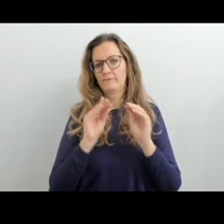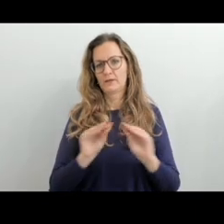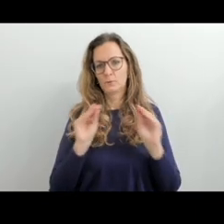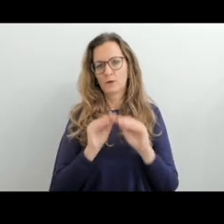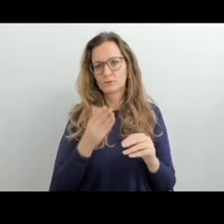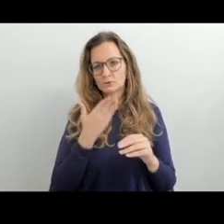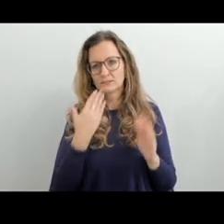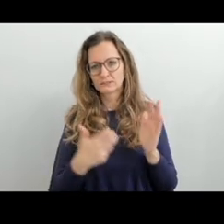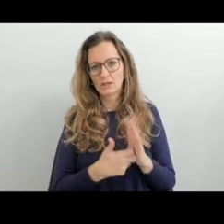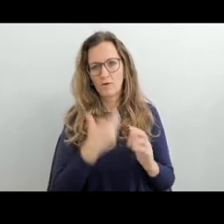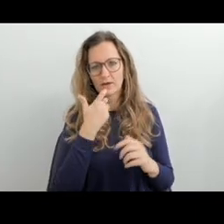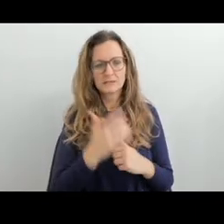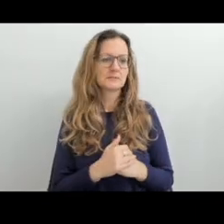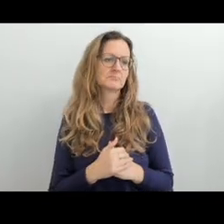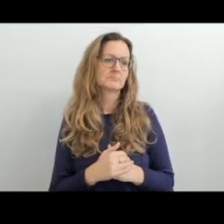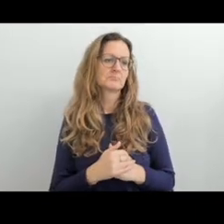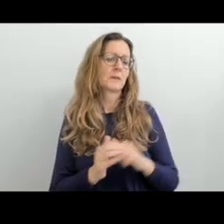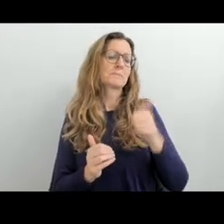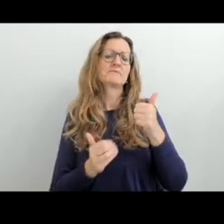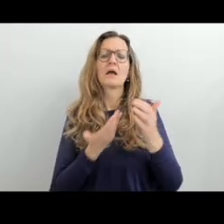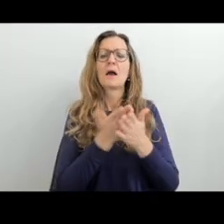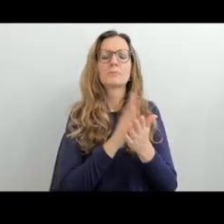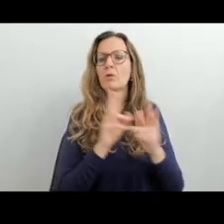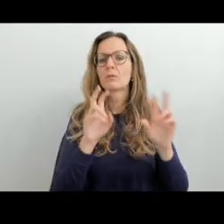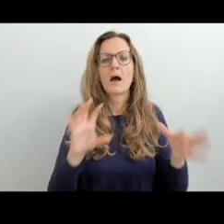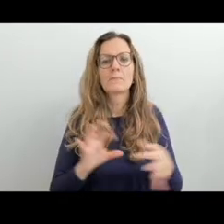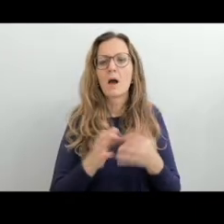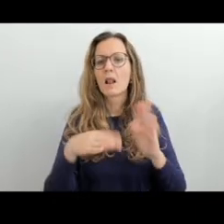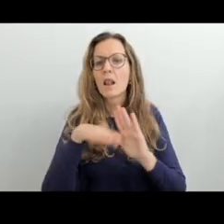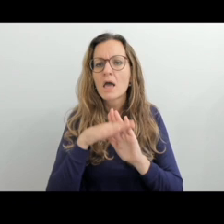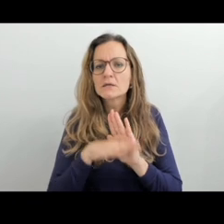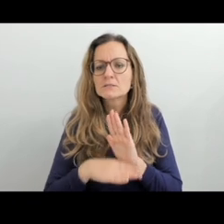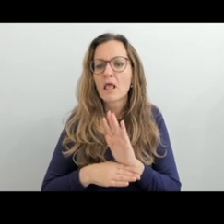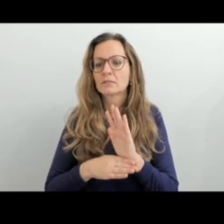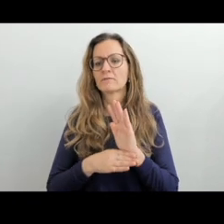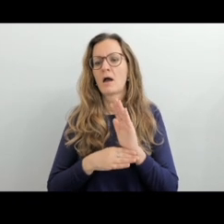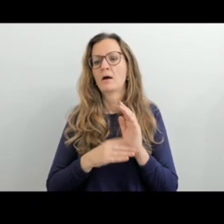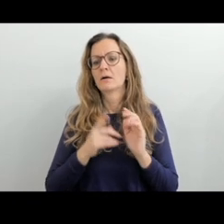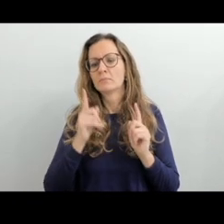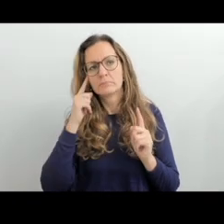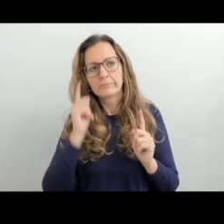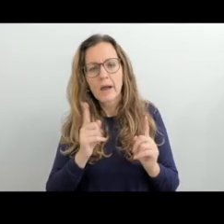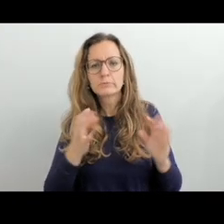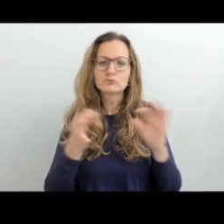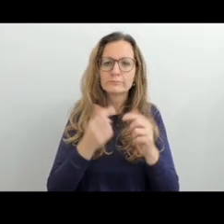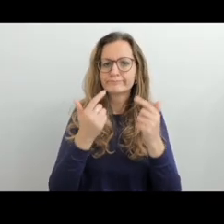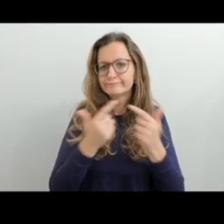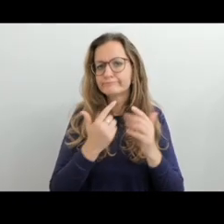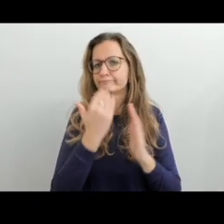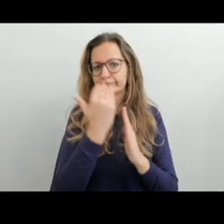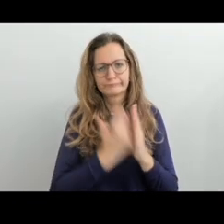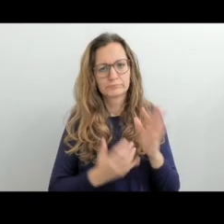všechna ta témata jsou základně představena. Jedná se o jakýsi úvod. Například první kapitola se